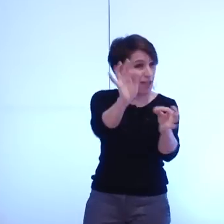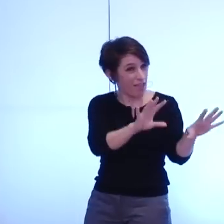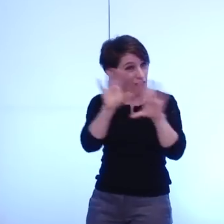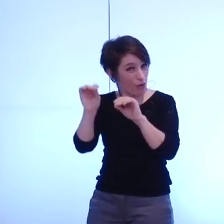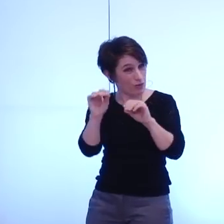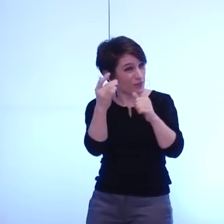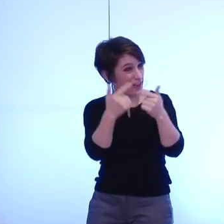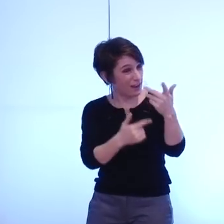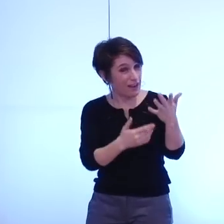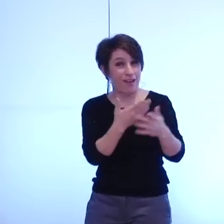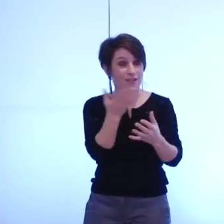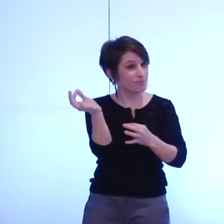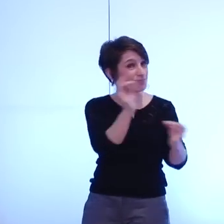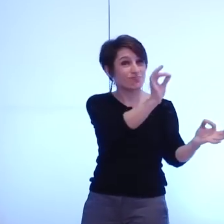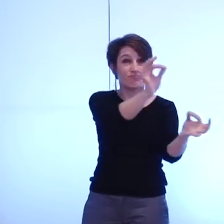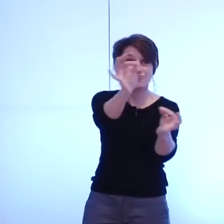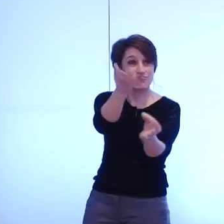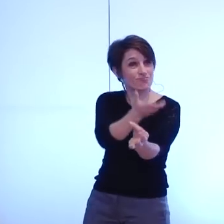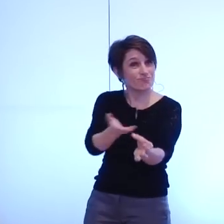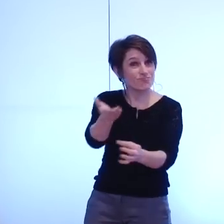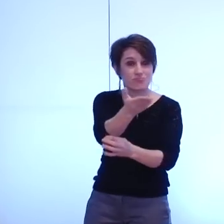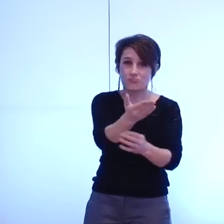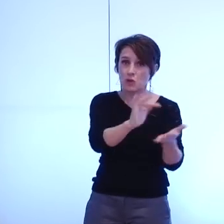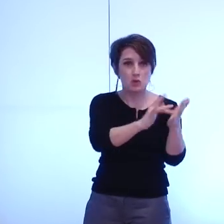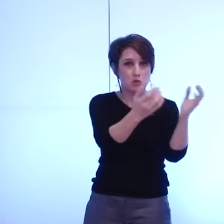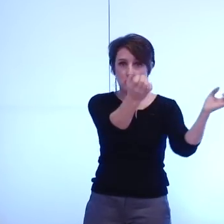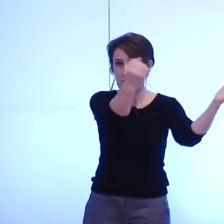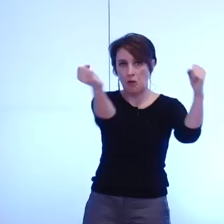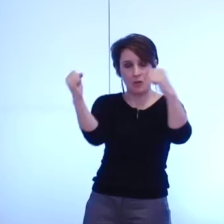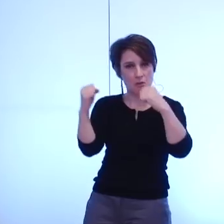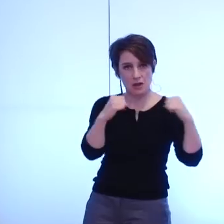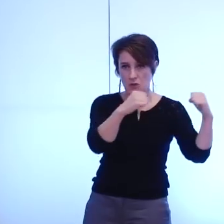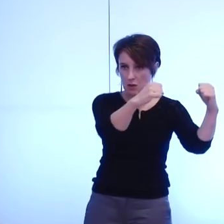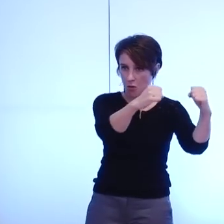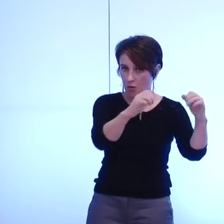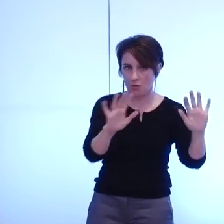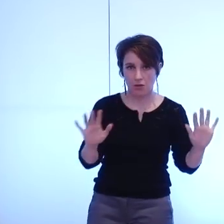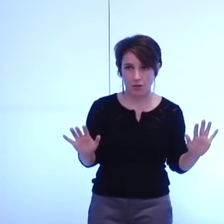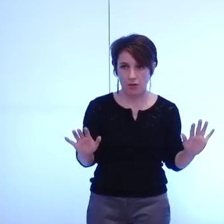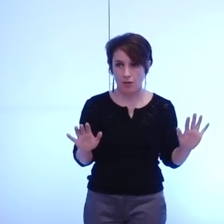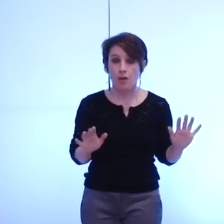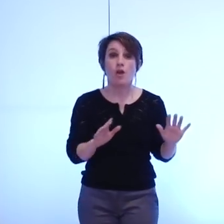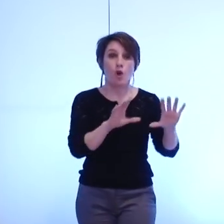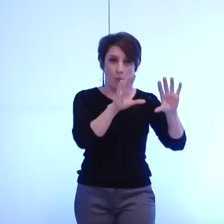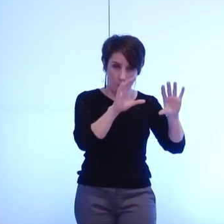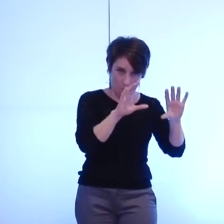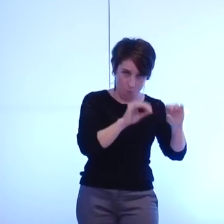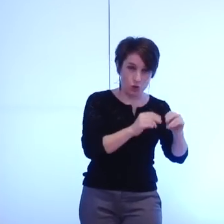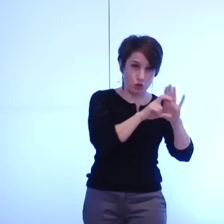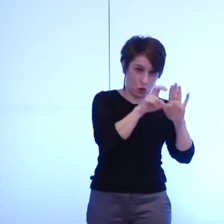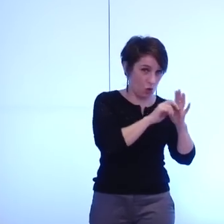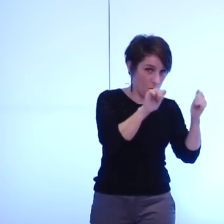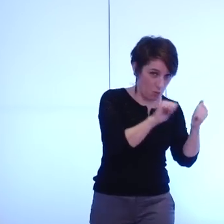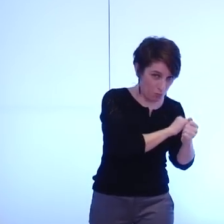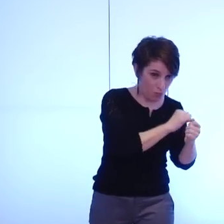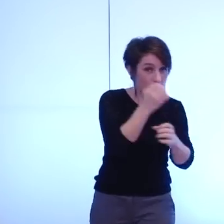la création de ces postes à la métro et donc la suppression de ces postes côté ville puisque nous avons obtenu pour